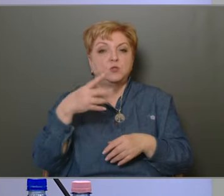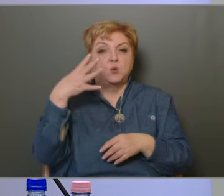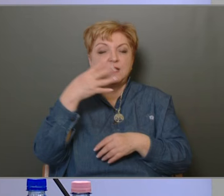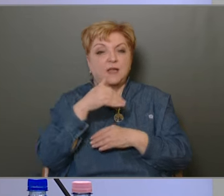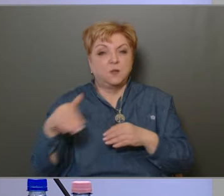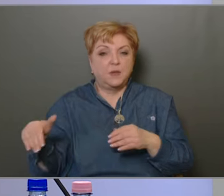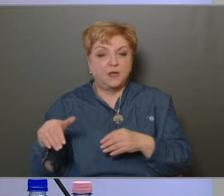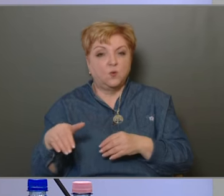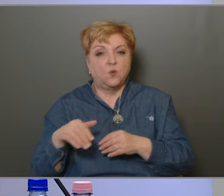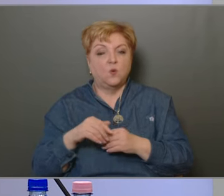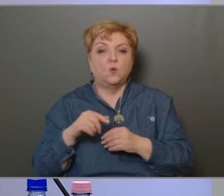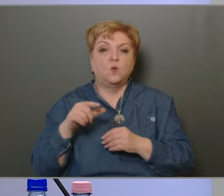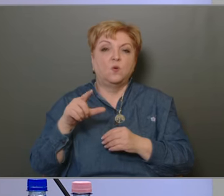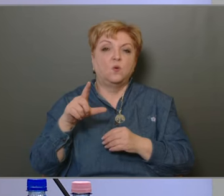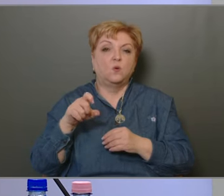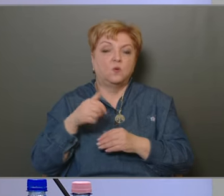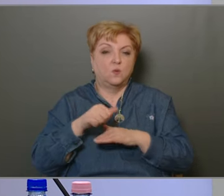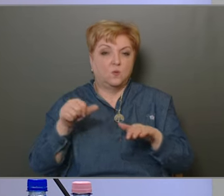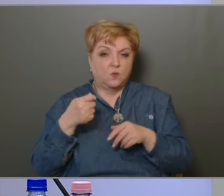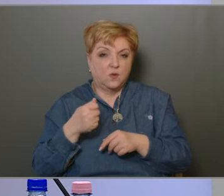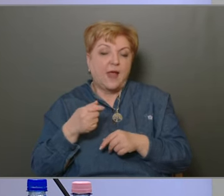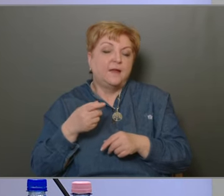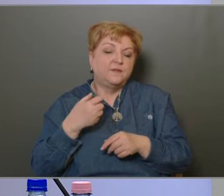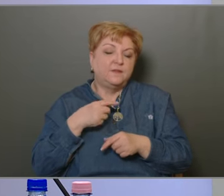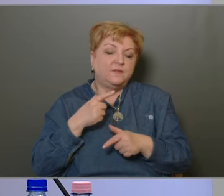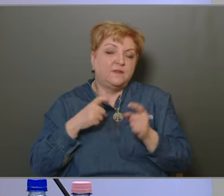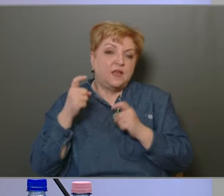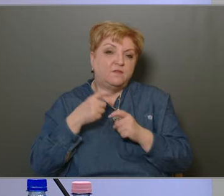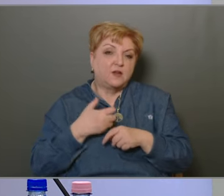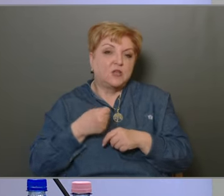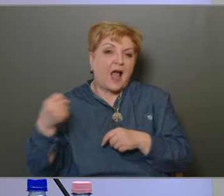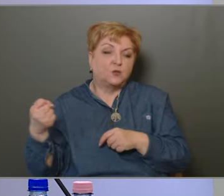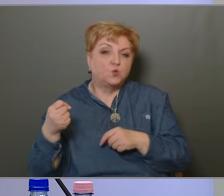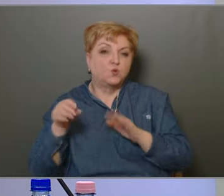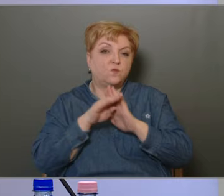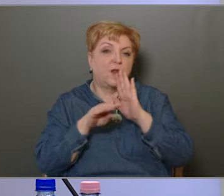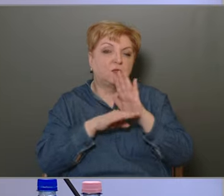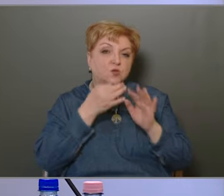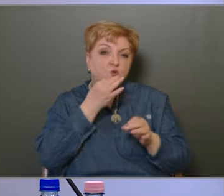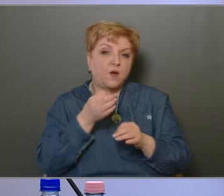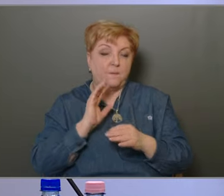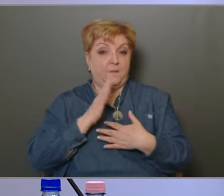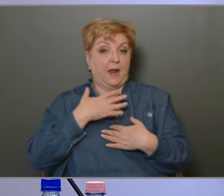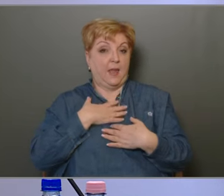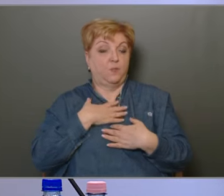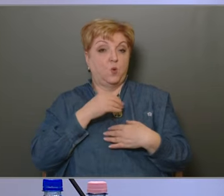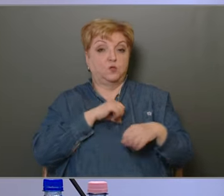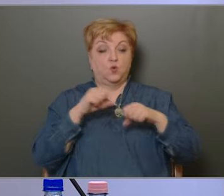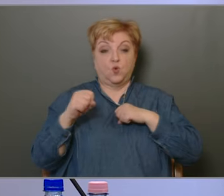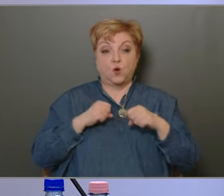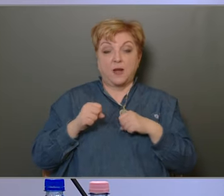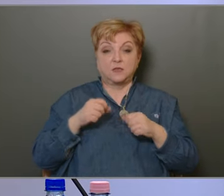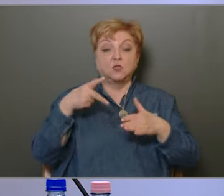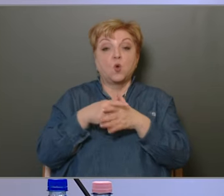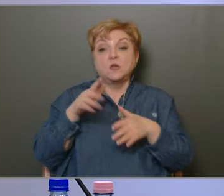millió 296 millió forint, nyilván itt az áthúzódó feladatokról is szó van. Némileg meglepő viszont, hogy az önkormányzati